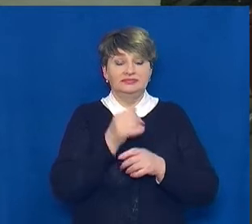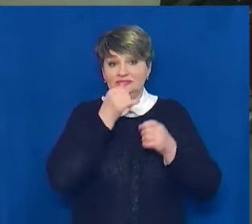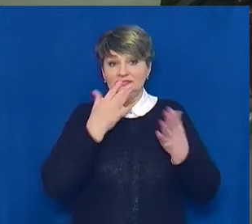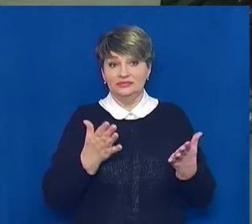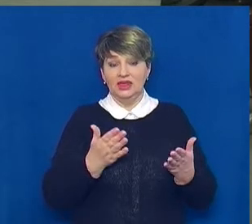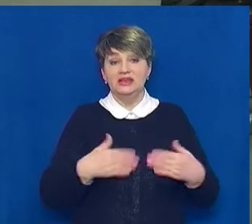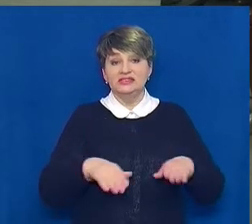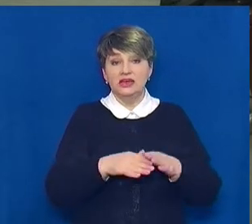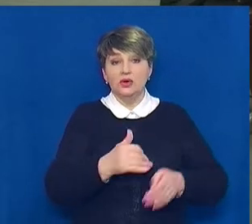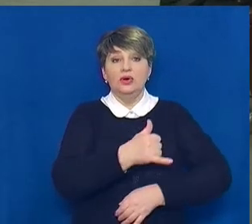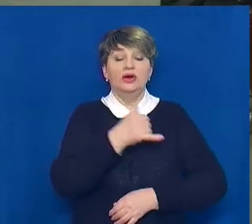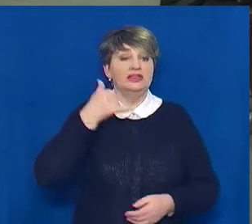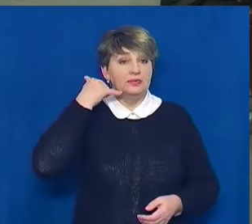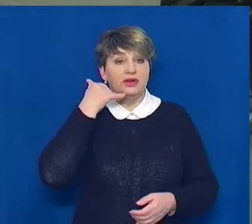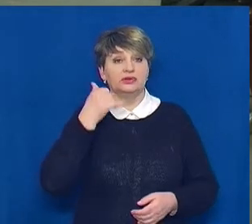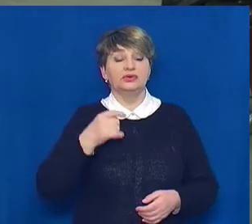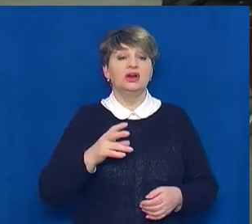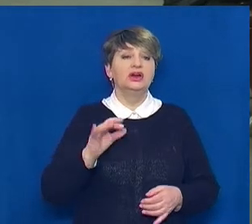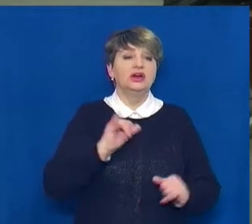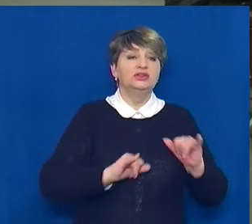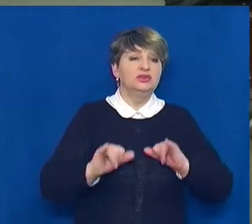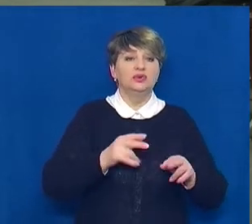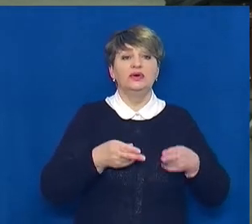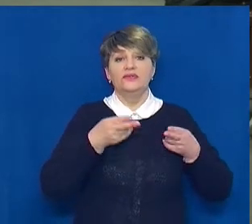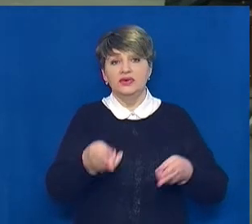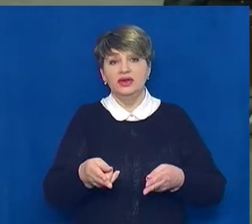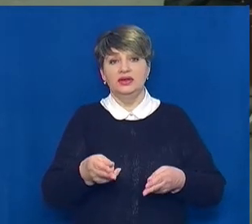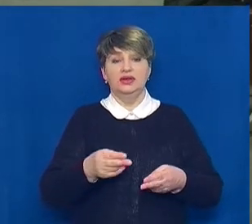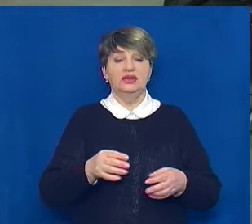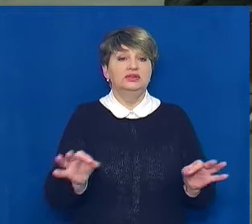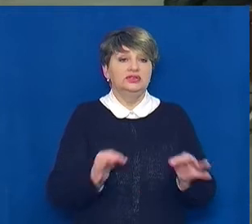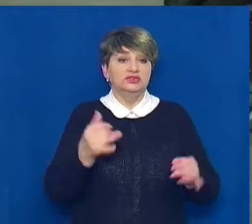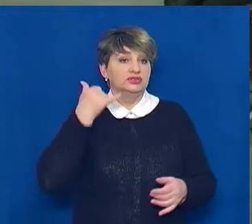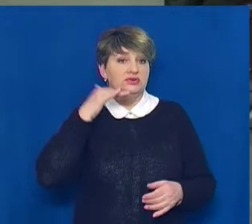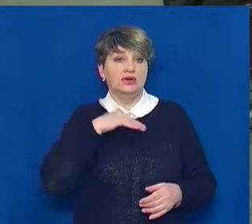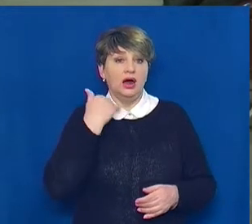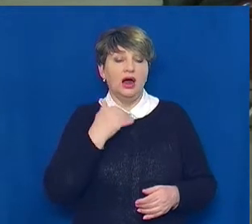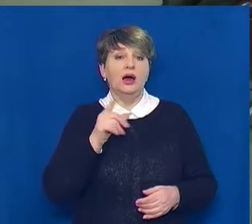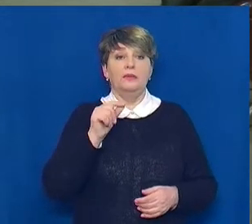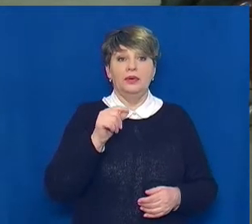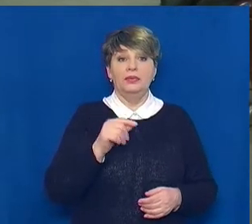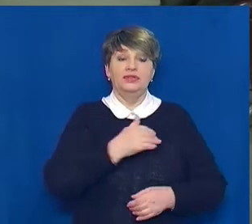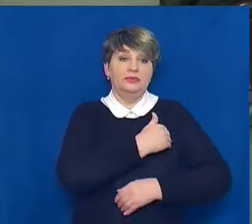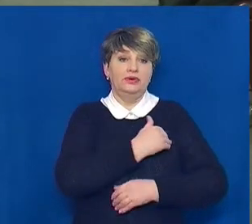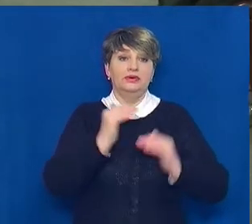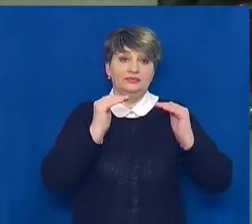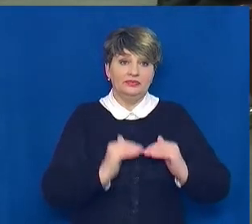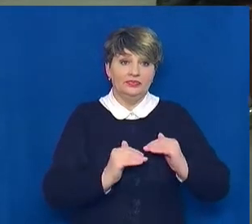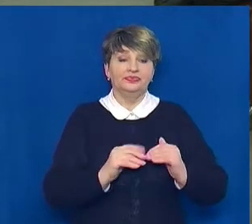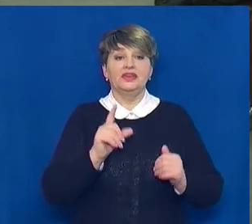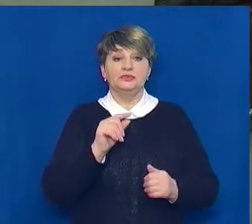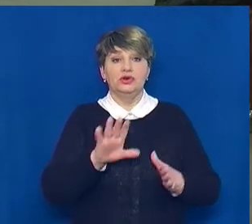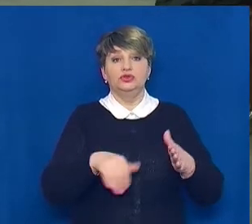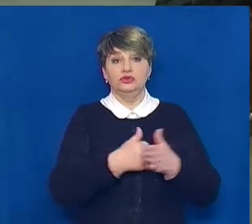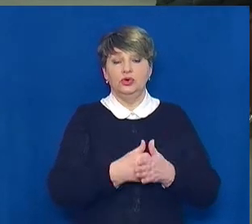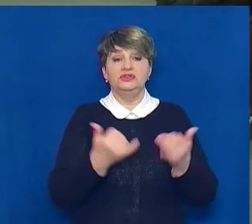не телефонувати, не їхати, нікуди не хочеться. З понеділка вже температура не спала, і я з понеділка по сьогоднішній день ніяк до